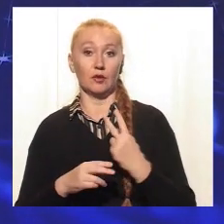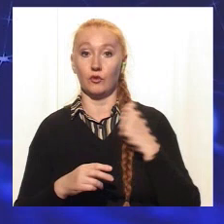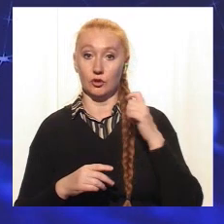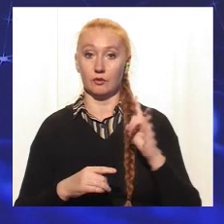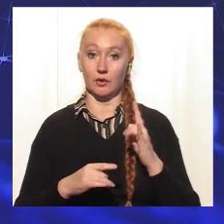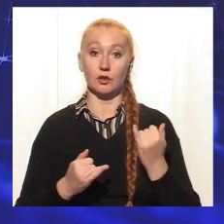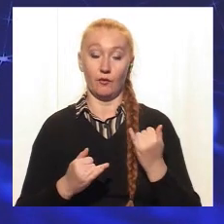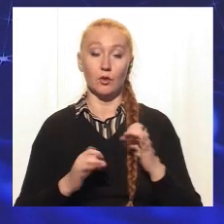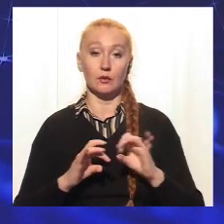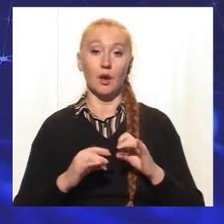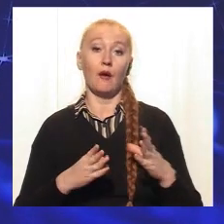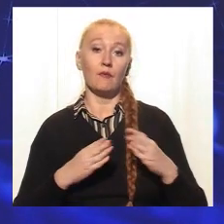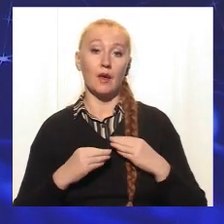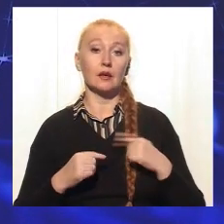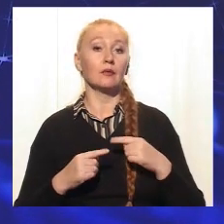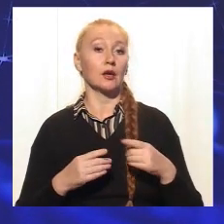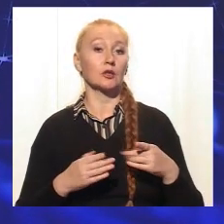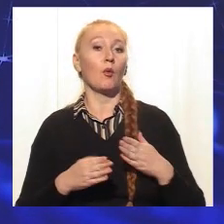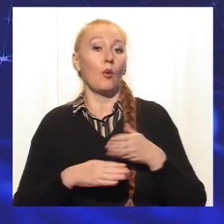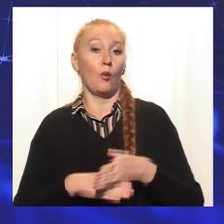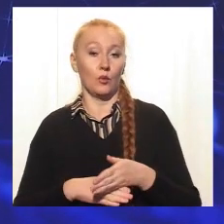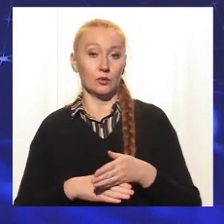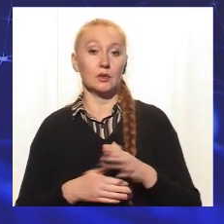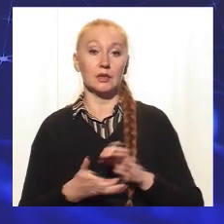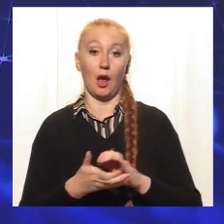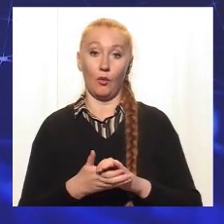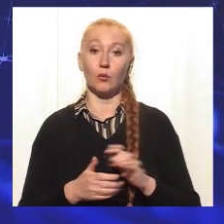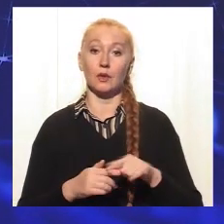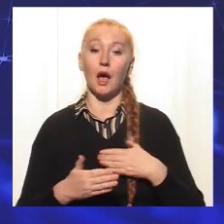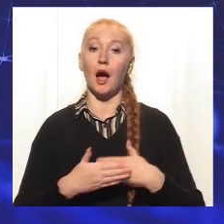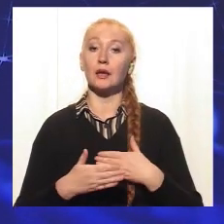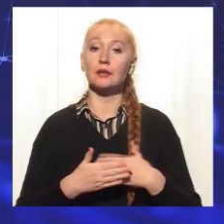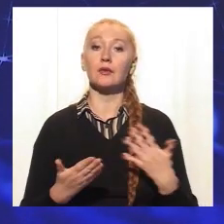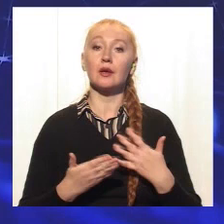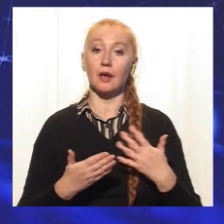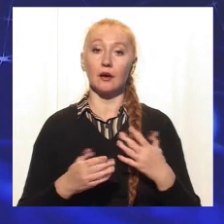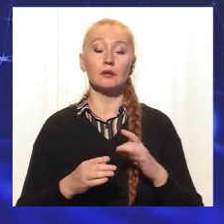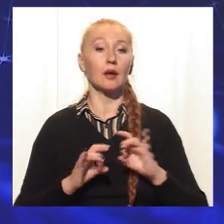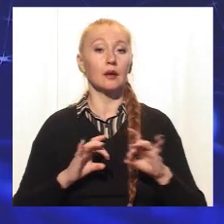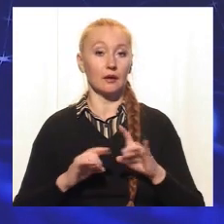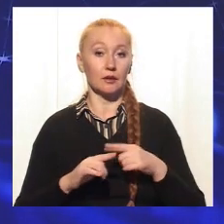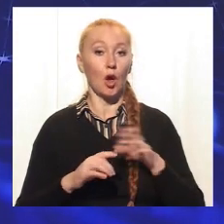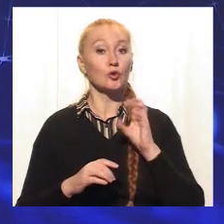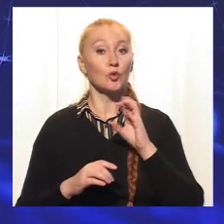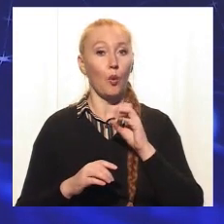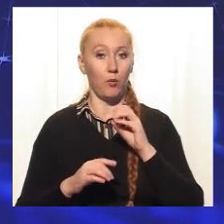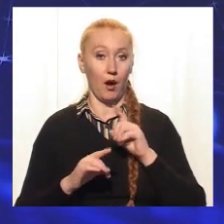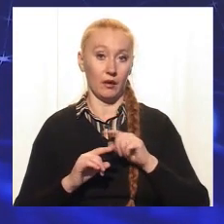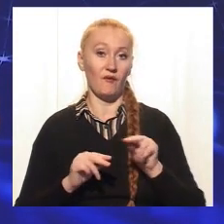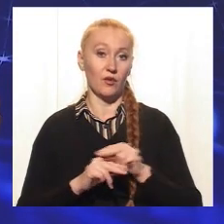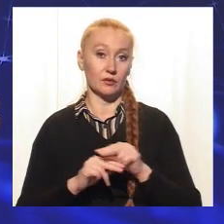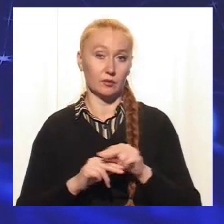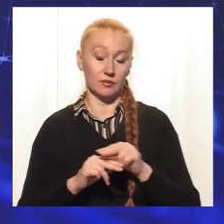сьогодні будемо говорити разом із нашою спікеркою. Знайомтеся, нею є активістка, яка пропагує культуру собаківництва